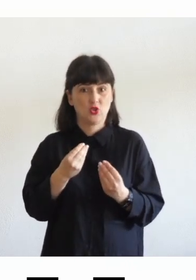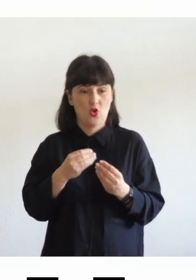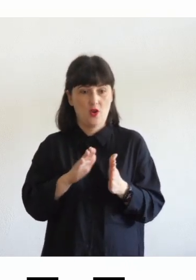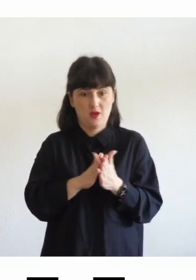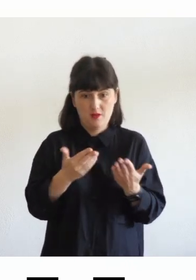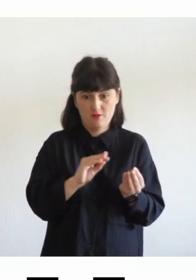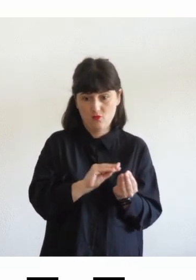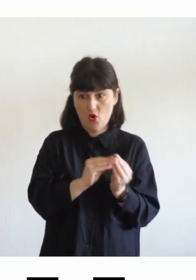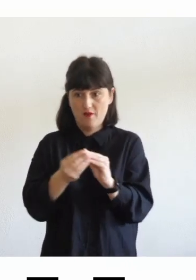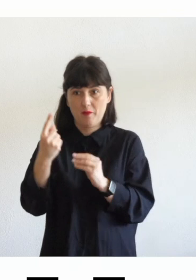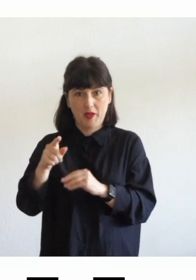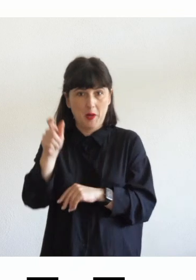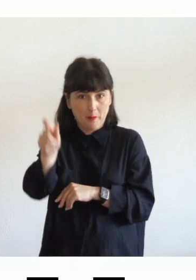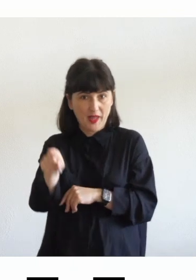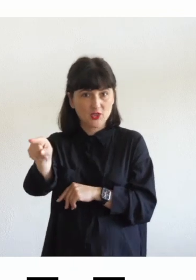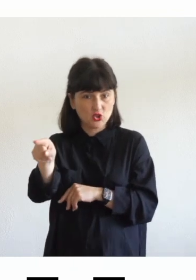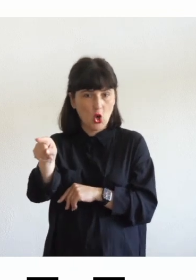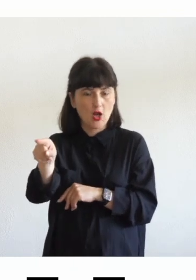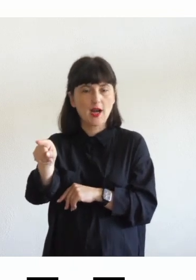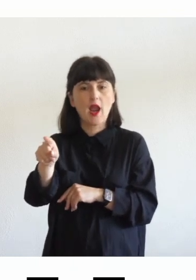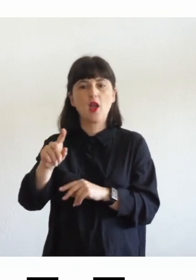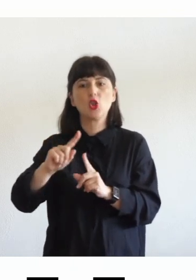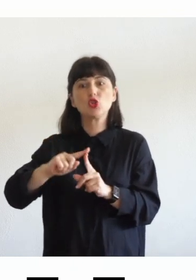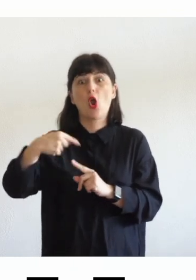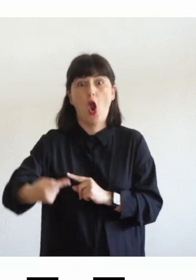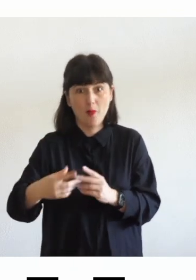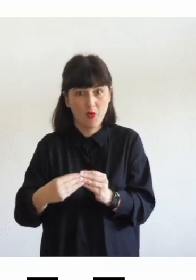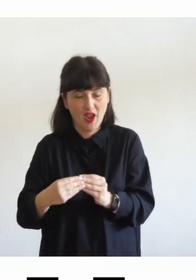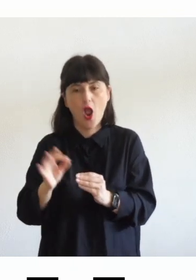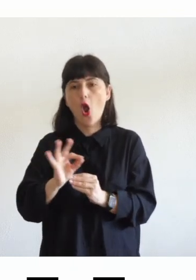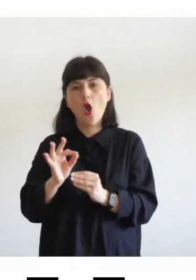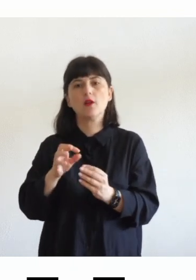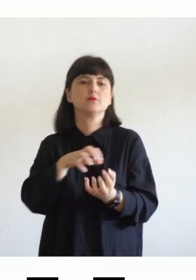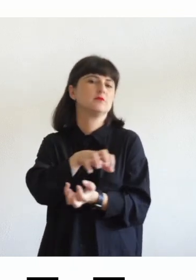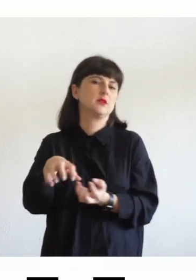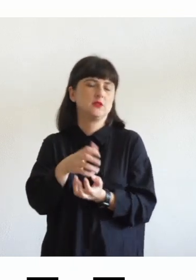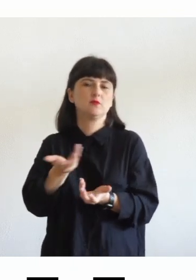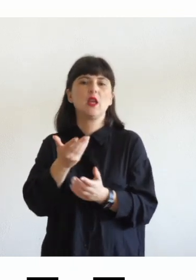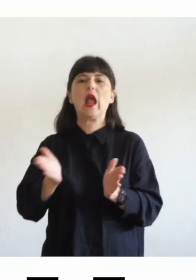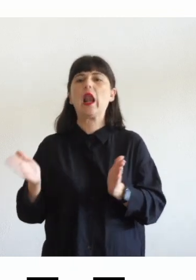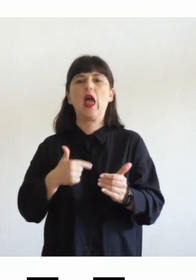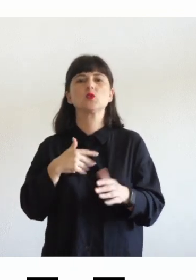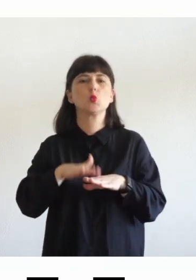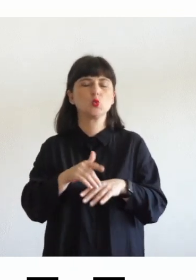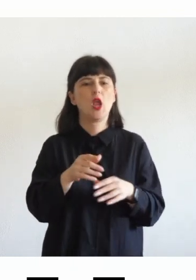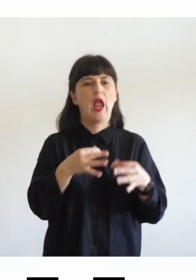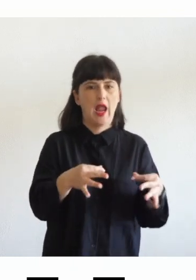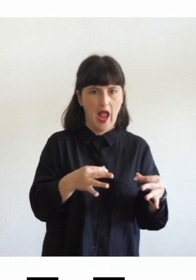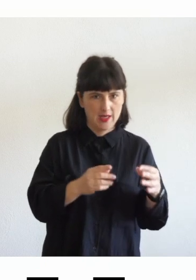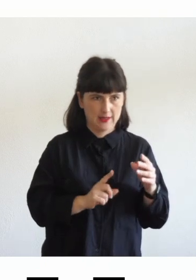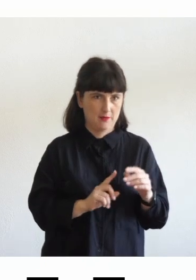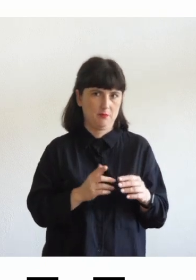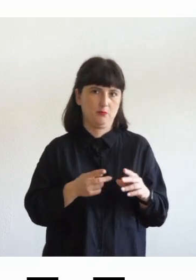un secondo momento o in modo misto cioè io in classe utilizzo principalmente il libro cartaceo